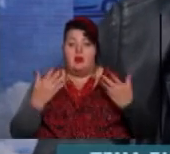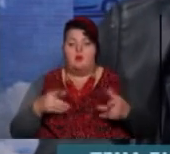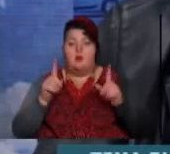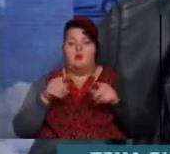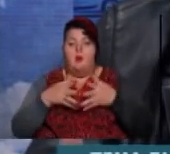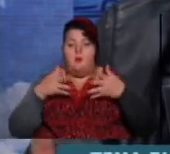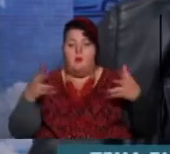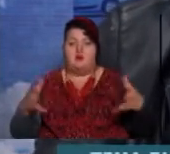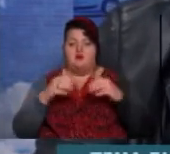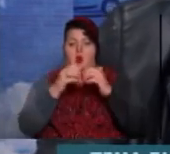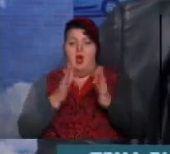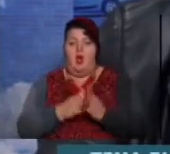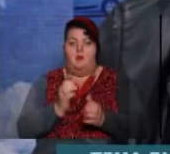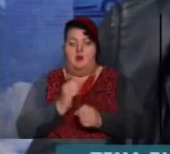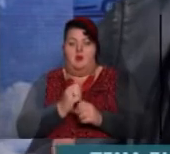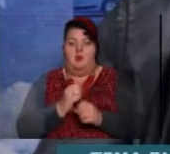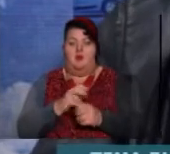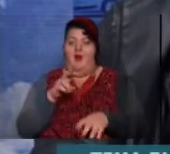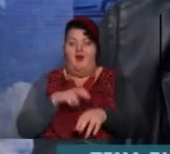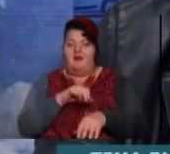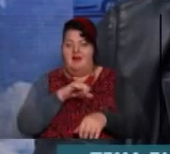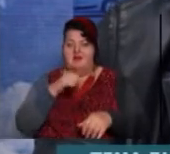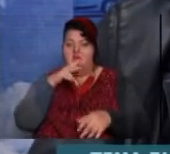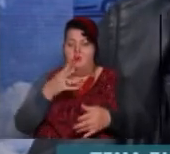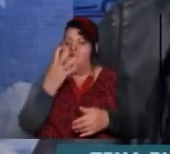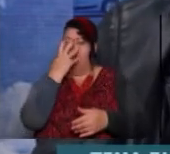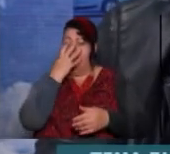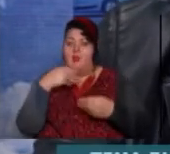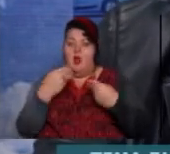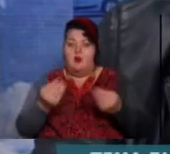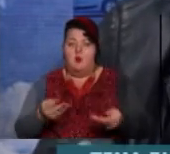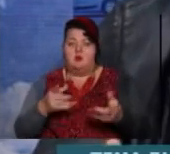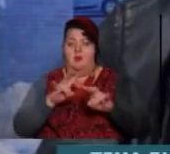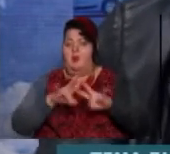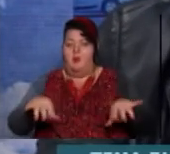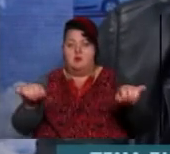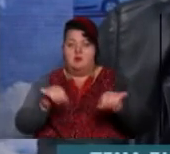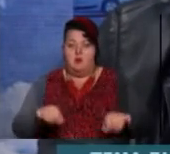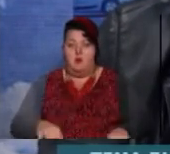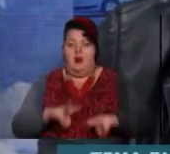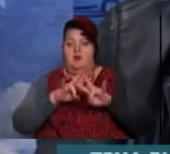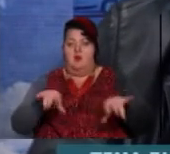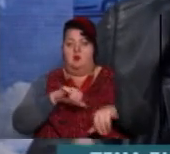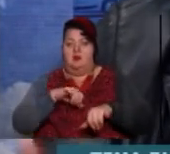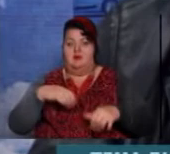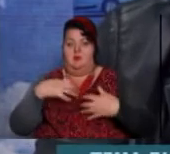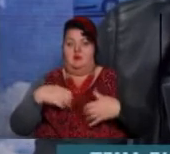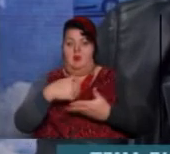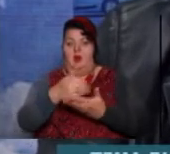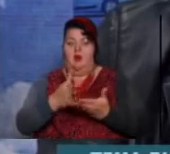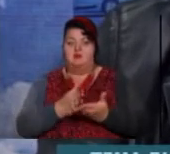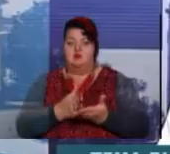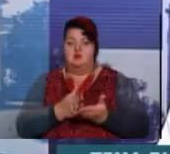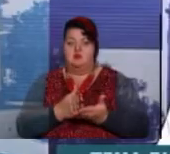'єм роботи. Без них врач сам не дасть ні наркоза, не буде убирати і не буде сам себе обслужувати в виде, як